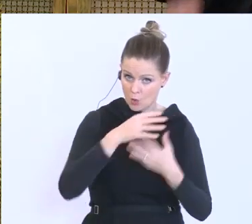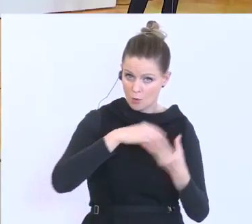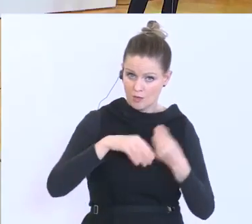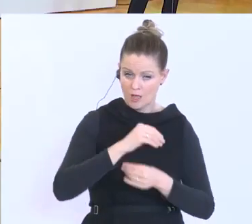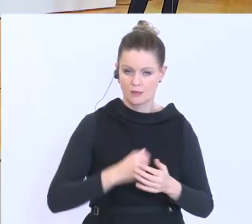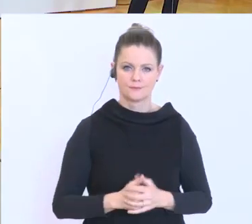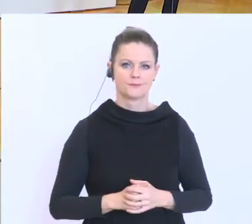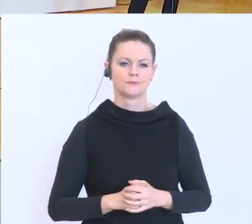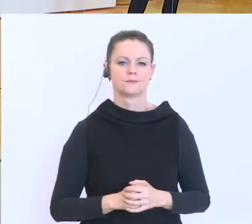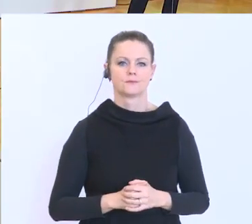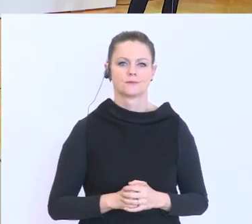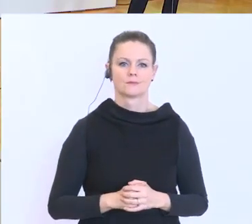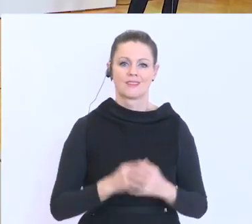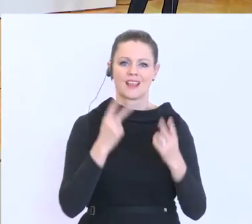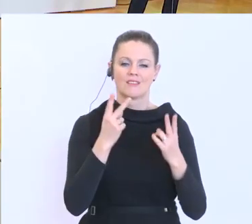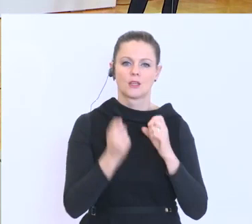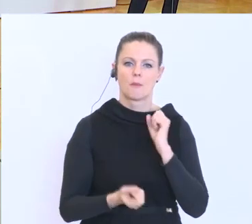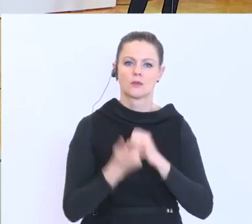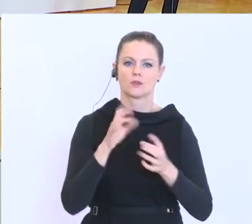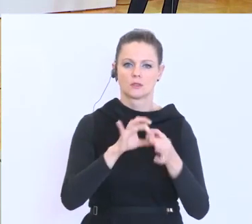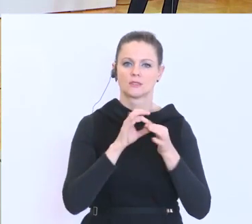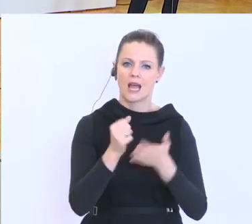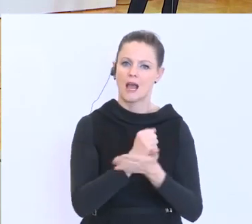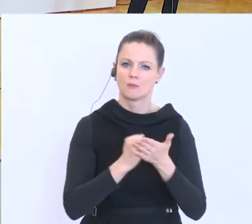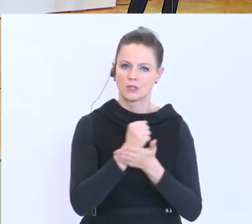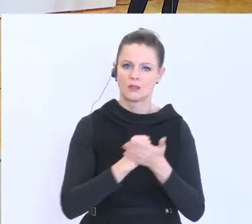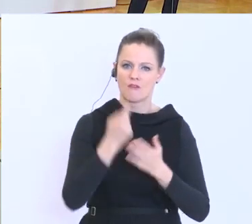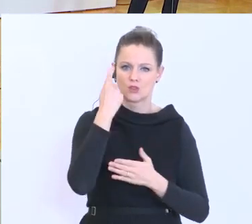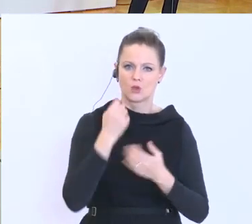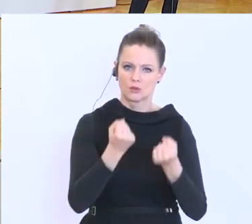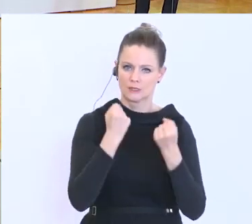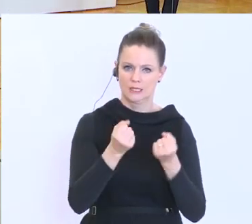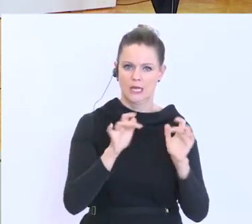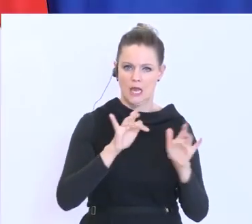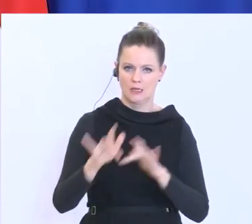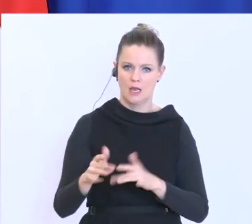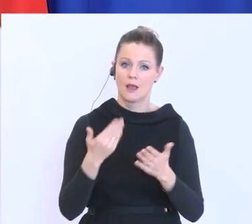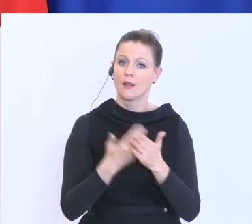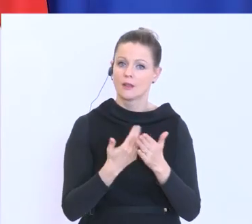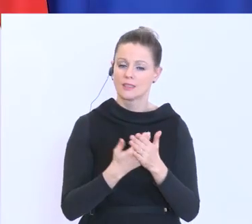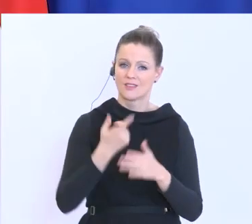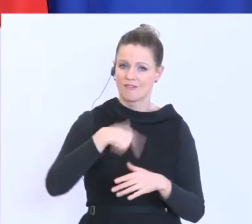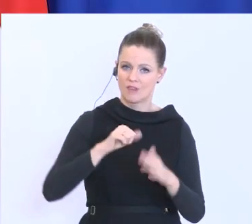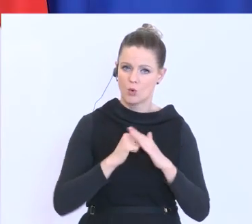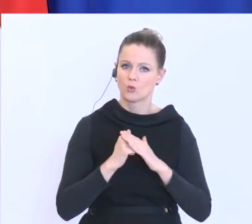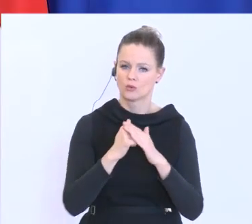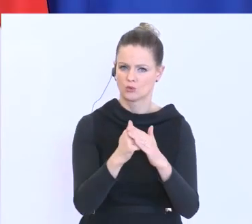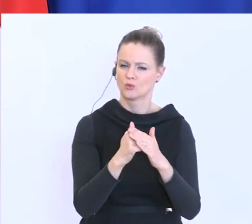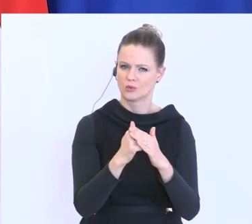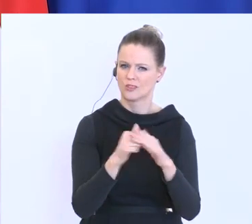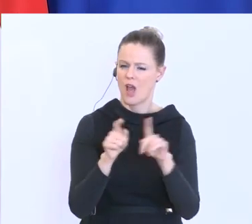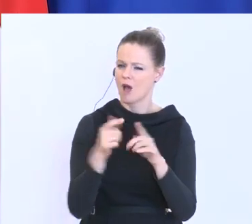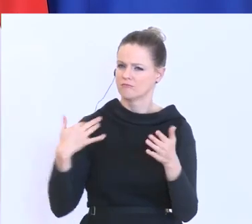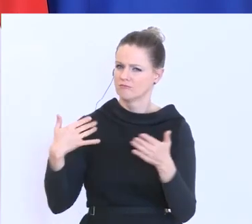Wichtig ist auch speziell bei den Apotheken, dass die Versorgungssicherheit gewährleistet ist. Deshalb unterstützen wir auch und wir hatten schon